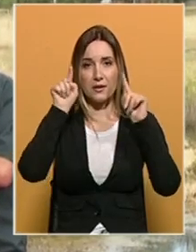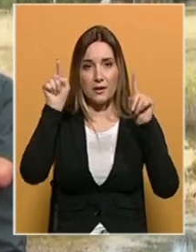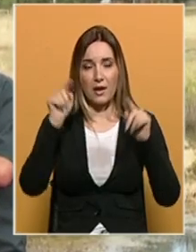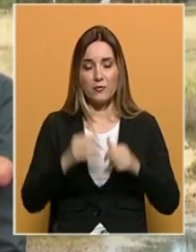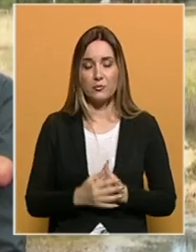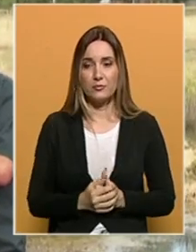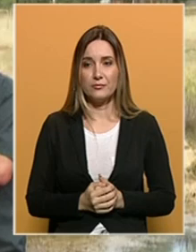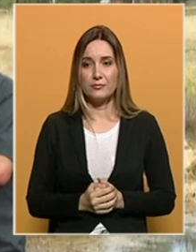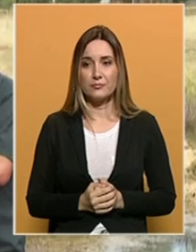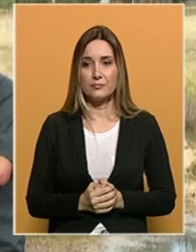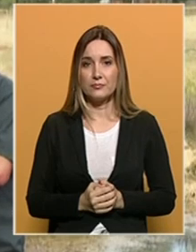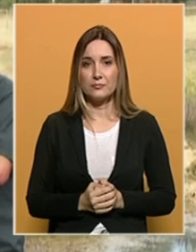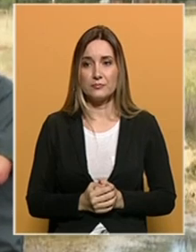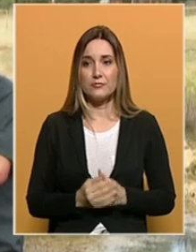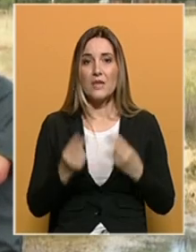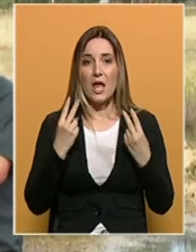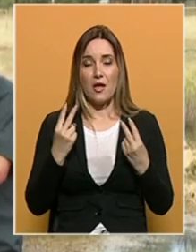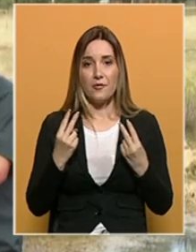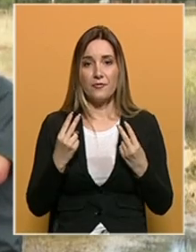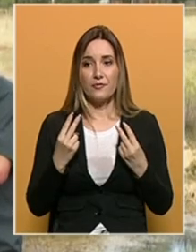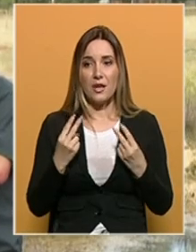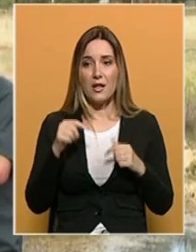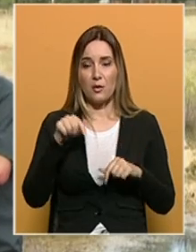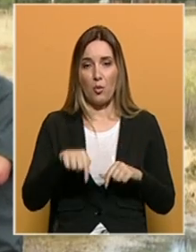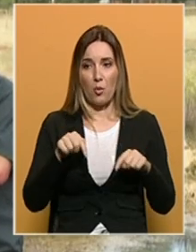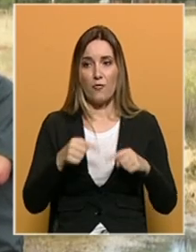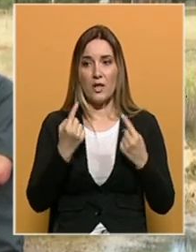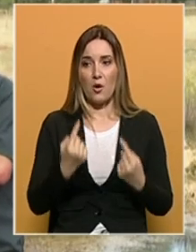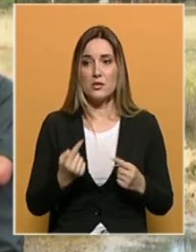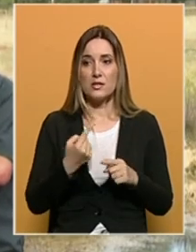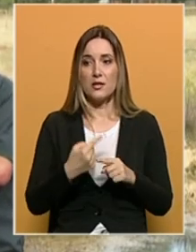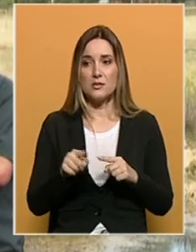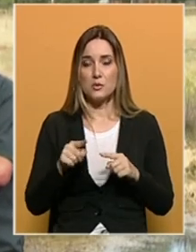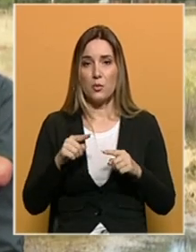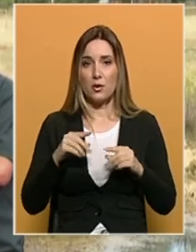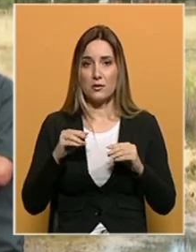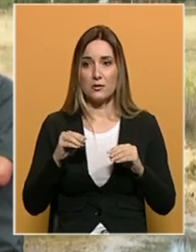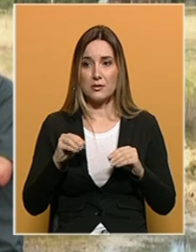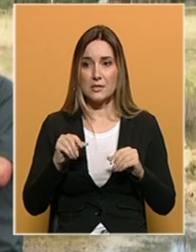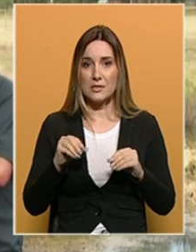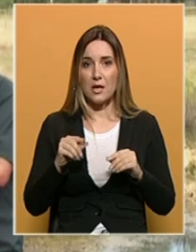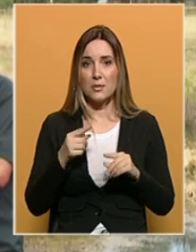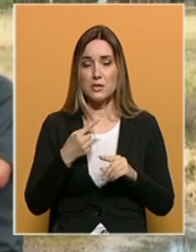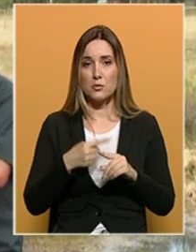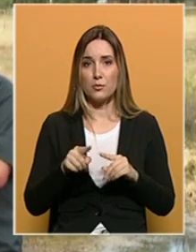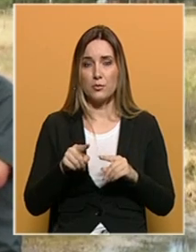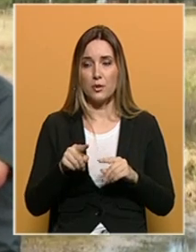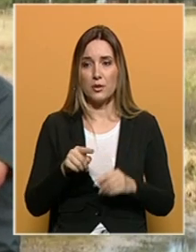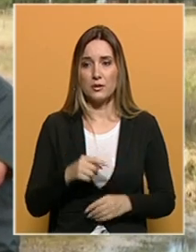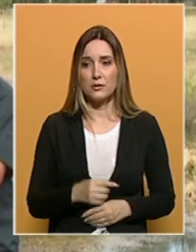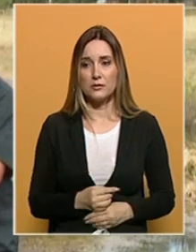i boriti se? Vrijedi ovdje ostati zbog zemlji. Zbog vladarane.